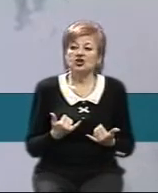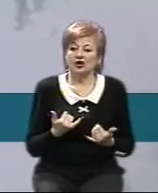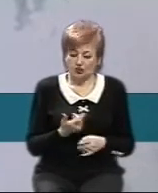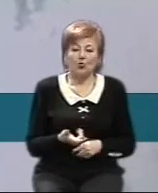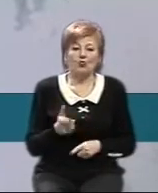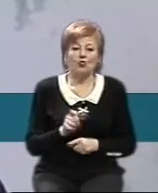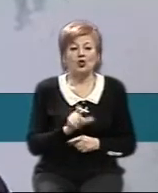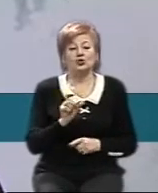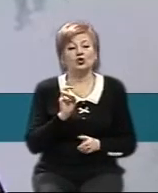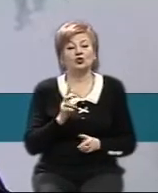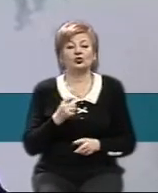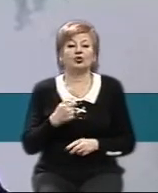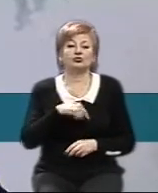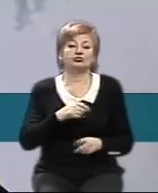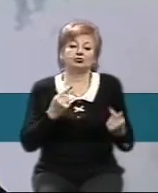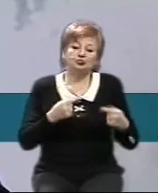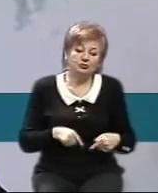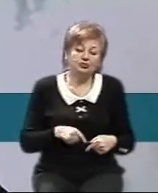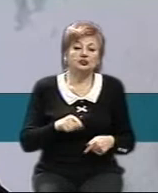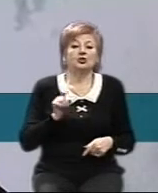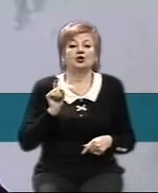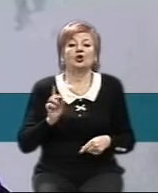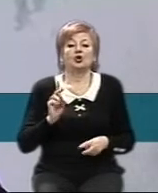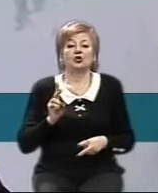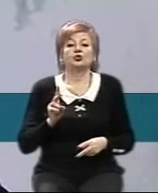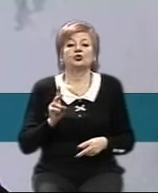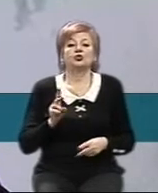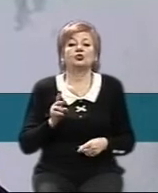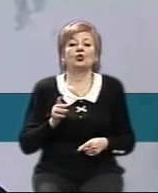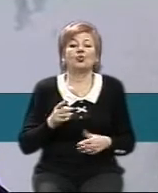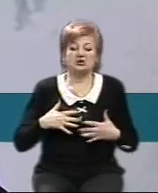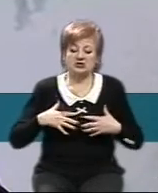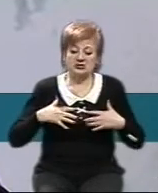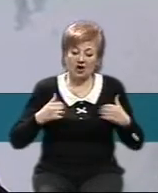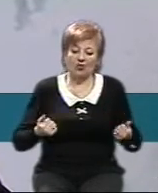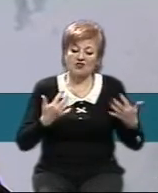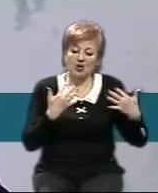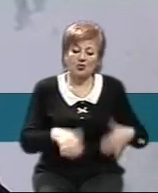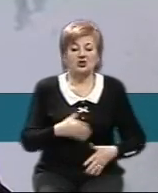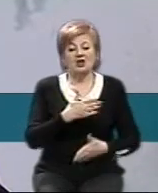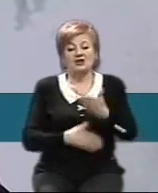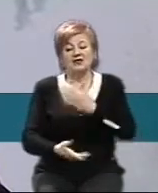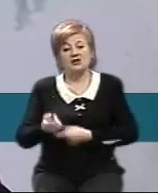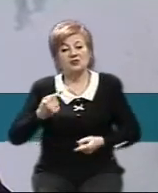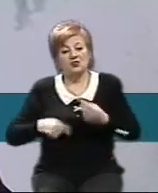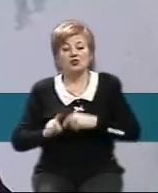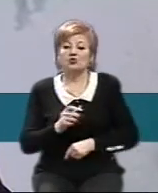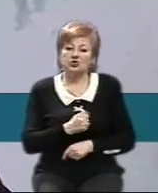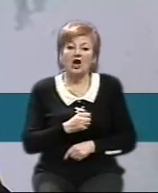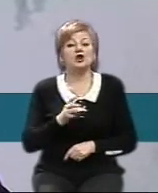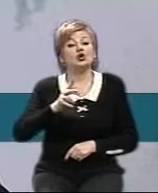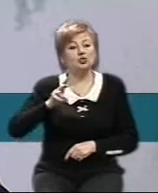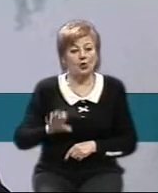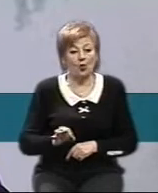більшість. Хтось не вірився, багато хто повернувся, втративши багато здоров'я, хтось повернувся інвалідами, на жаль. Але при